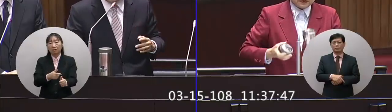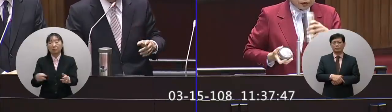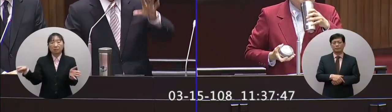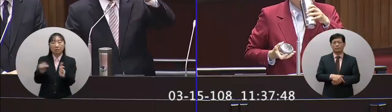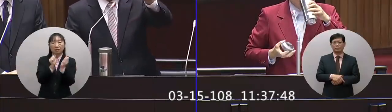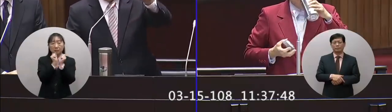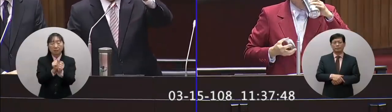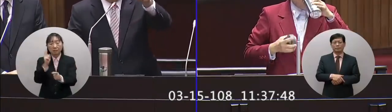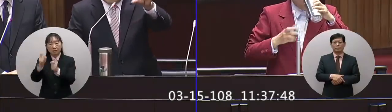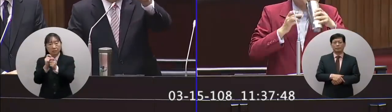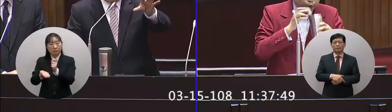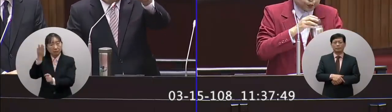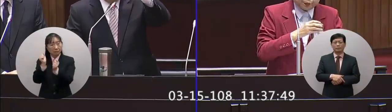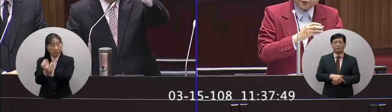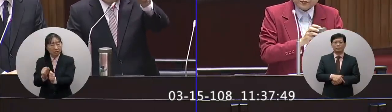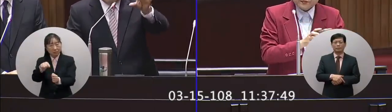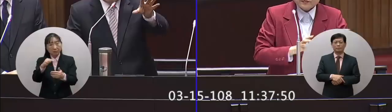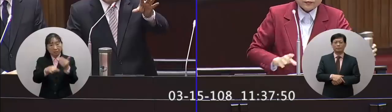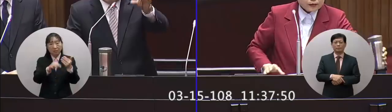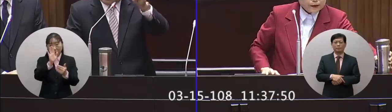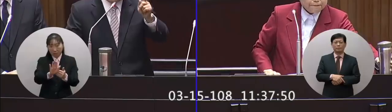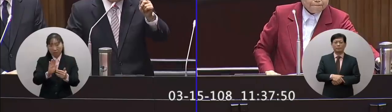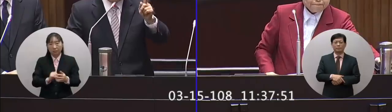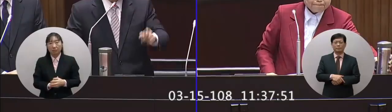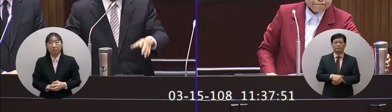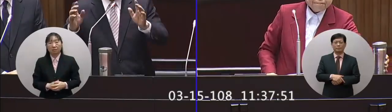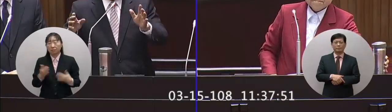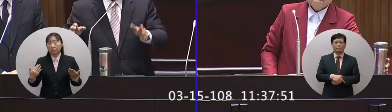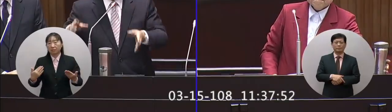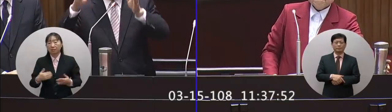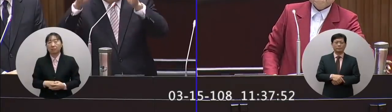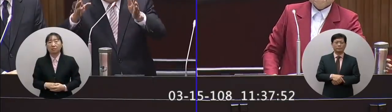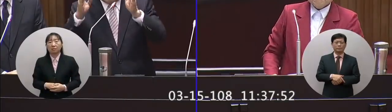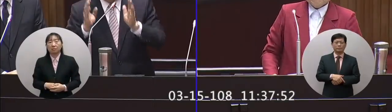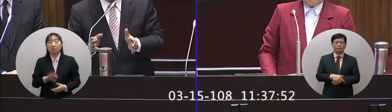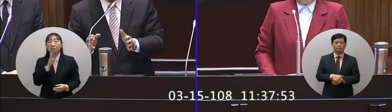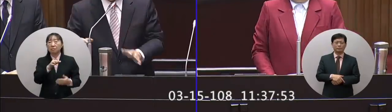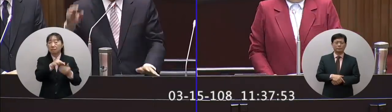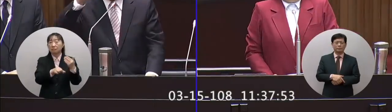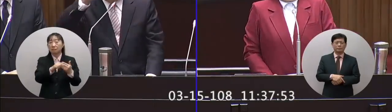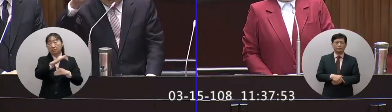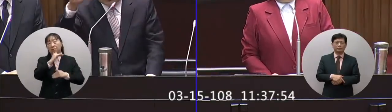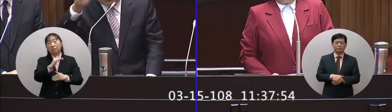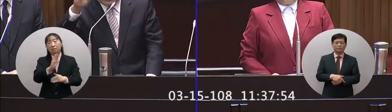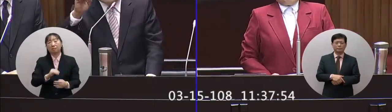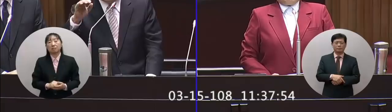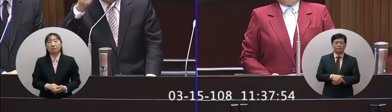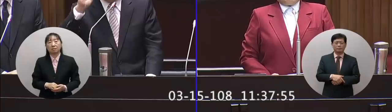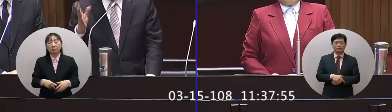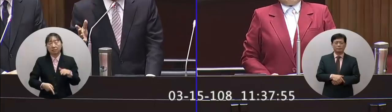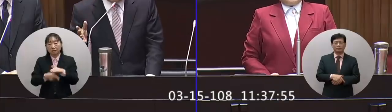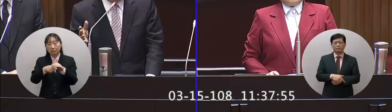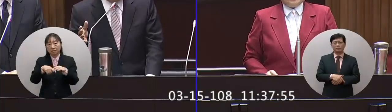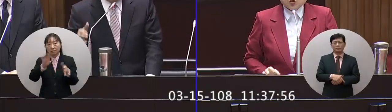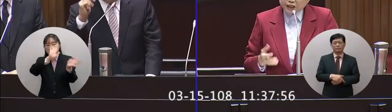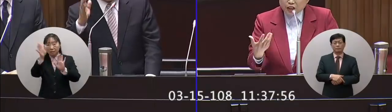有期徒刑這個法條明明白白很清楚但法條有限犯罪情